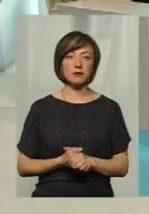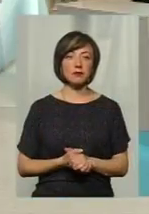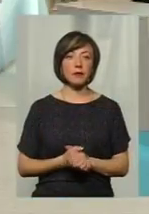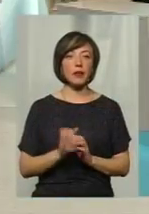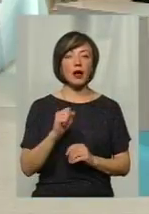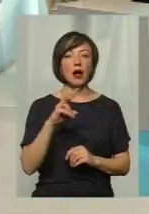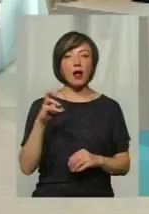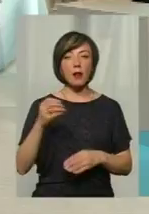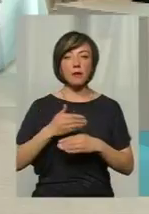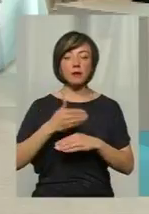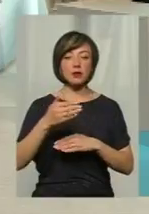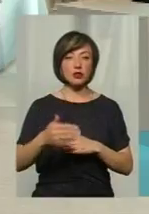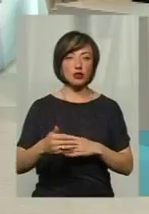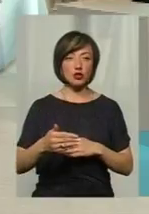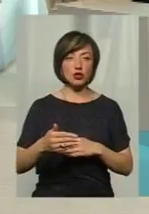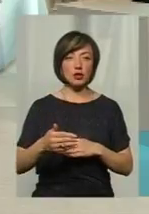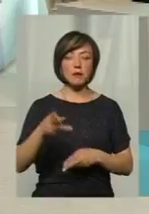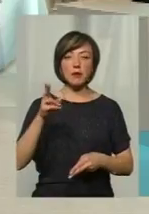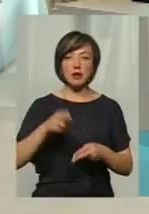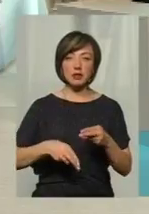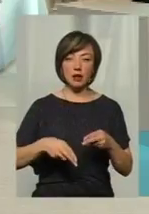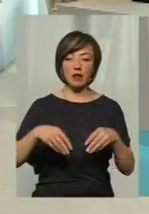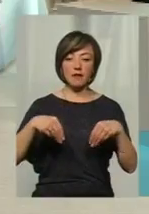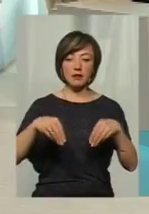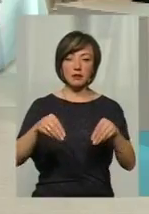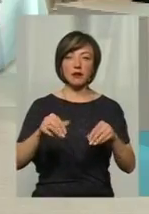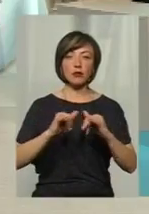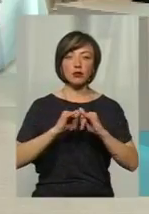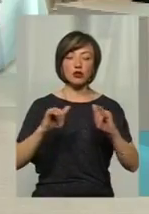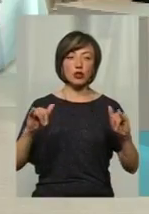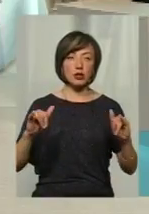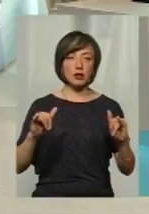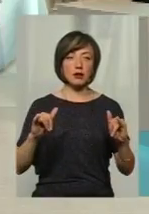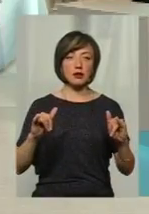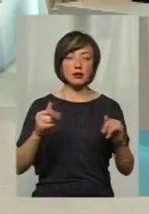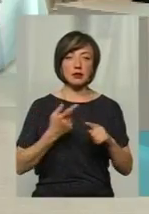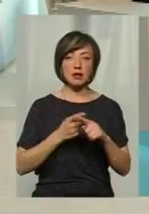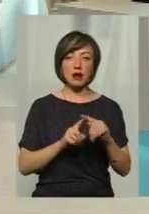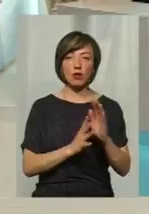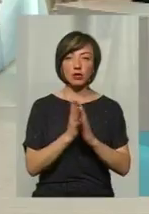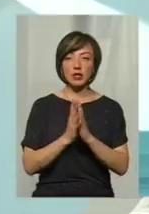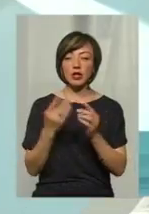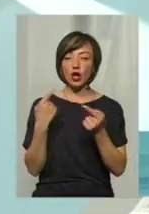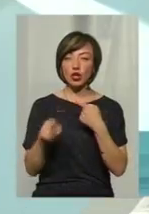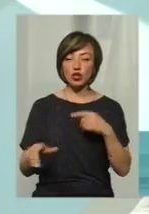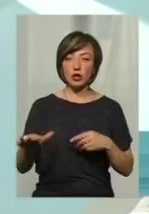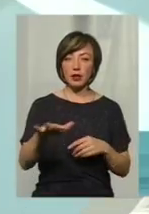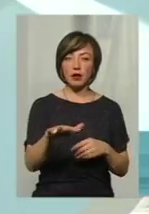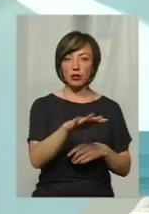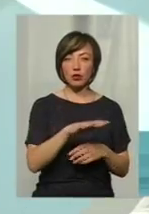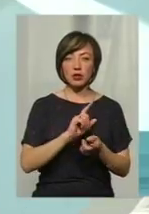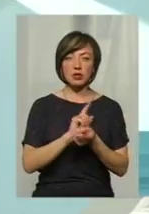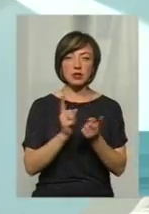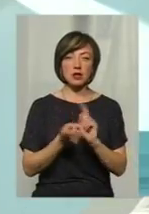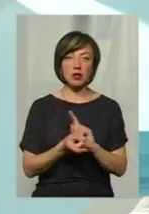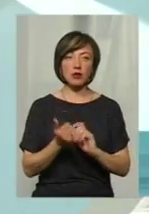Але пізніше її перестали висівати, і вона поширилась на інші території, і стала